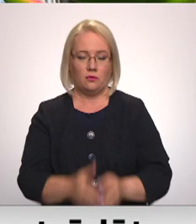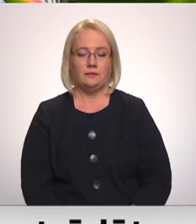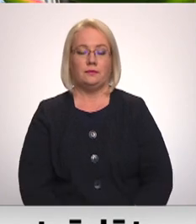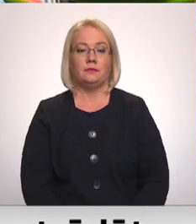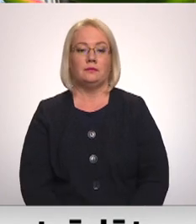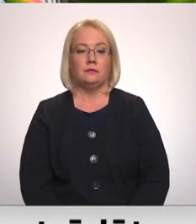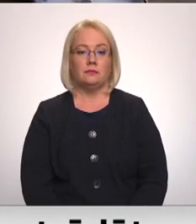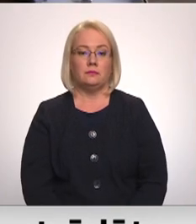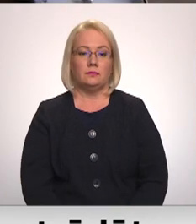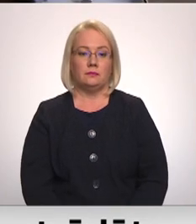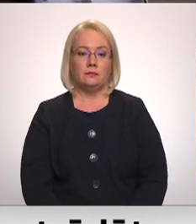Frenepelts, Latvijas televīzija.